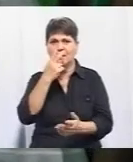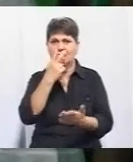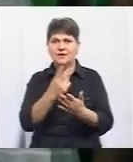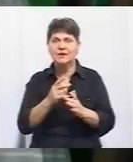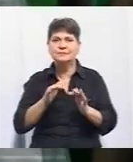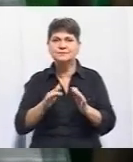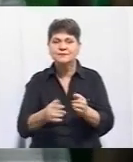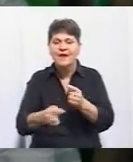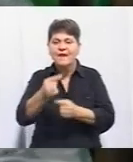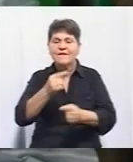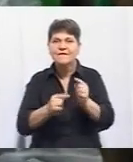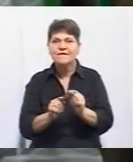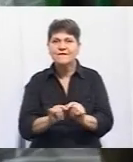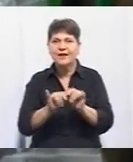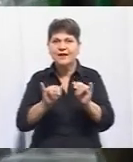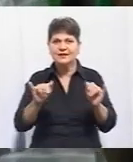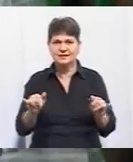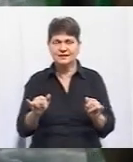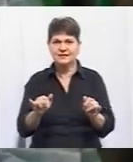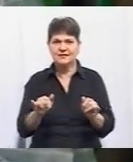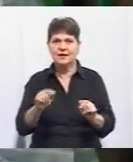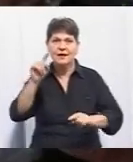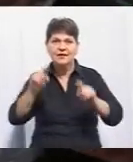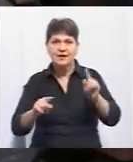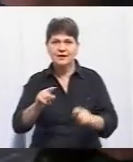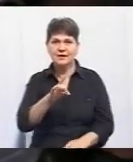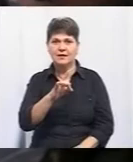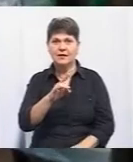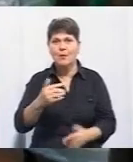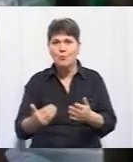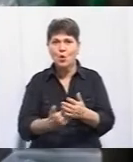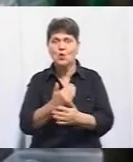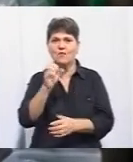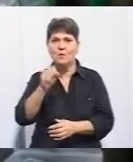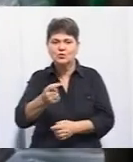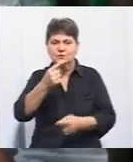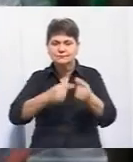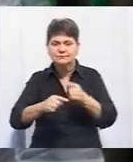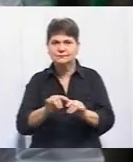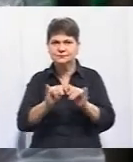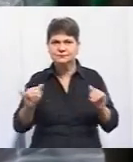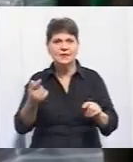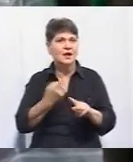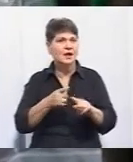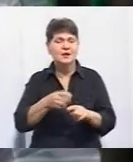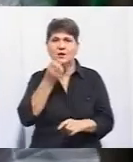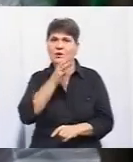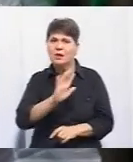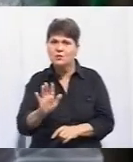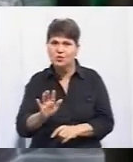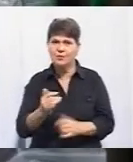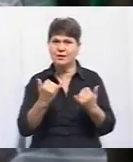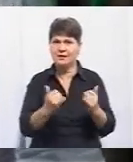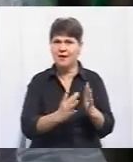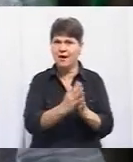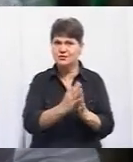вегетаційного періоду для деяких видів рослин. Вони по-новому можуть вегетувати. Це не дуже добре для рослин, це не дуже